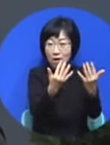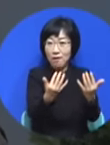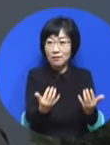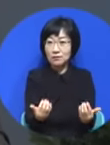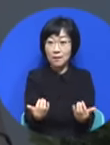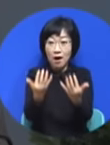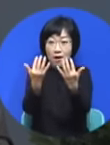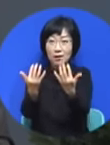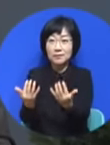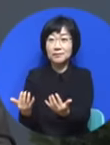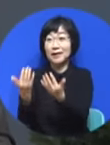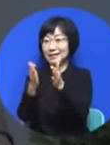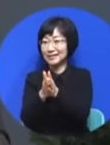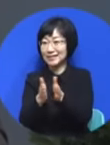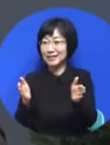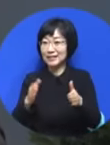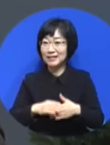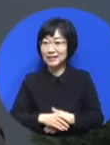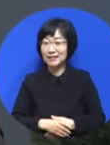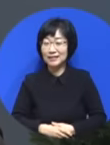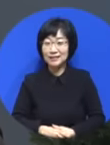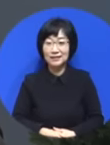얼마나 감사한지